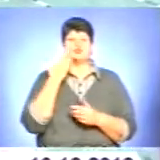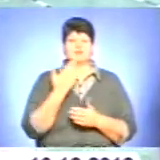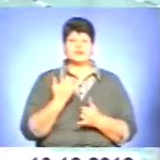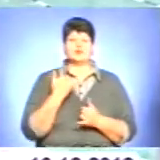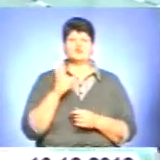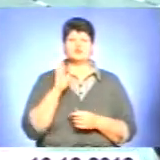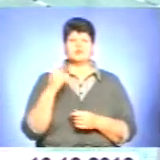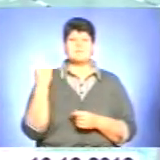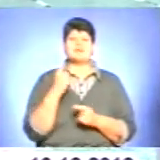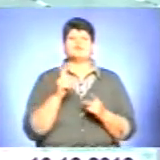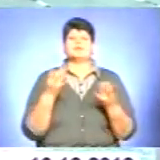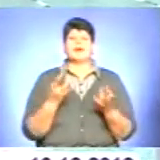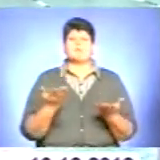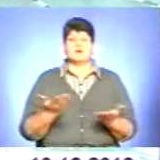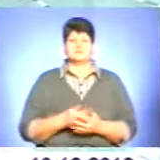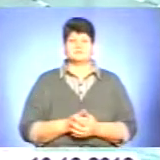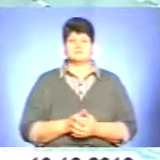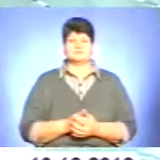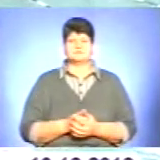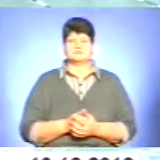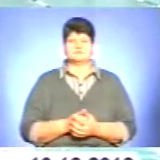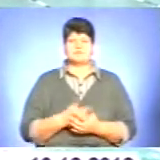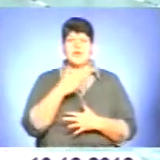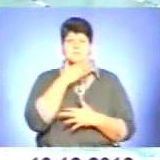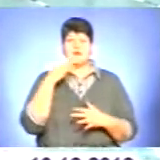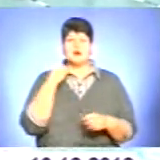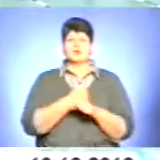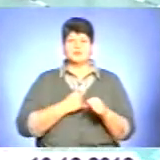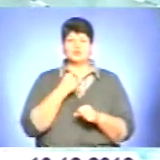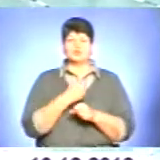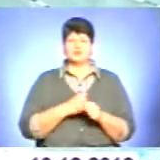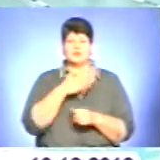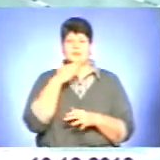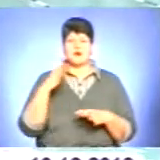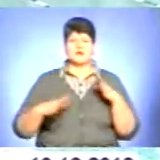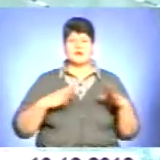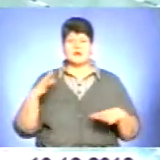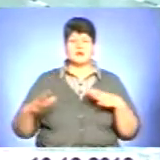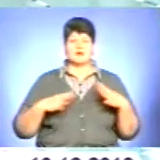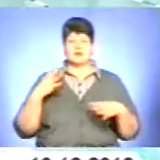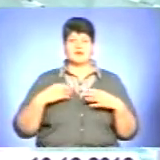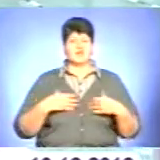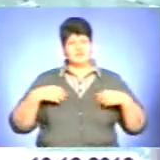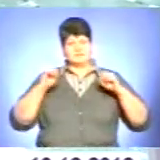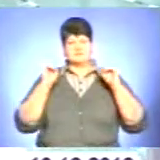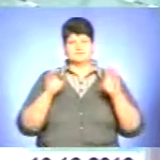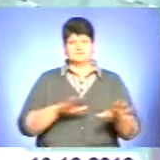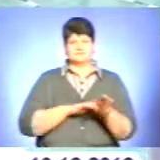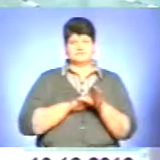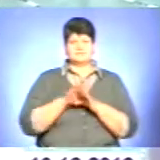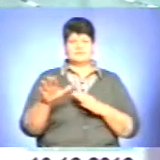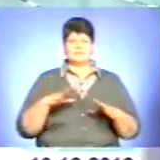бути першим, що треба? Багато труду, багато тренувань. викладатися на повну на